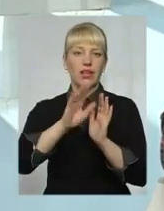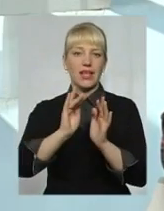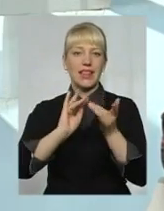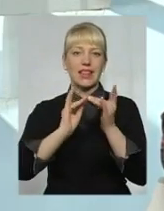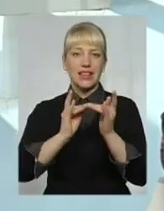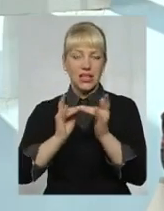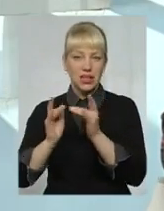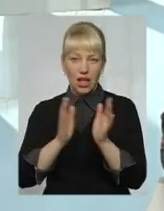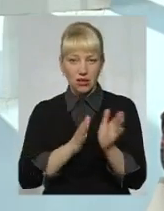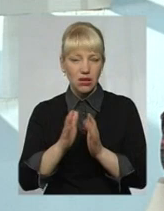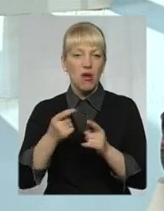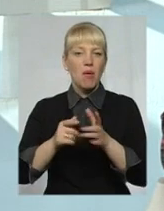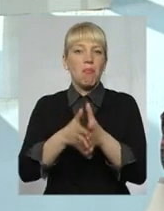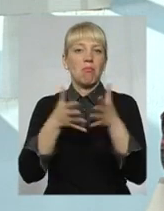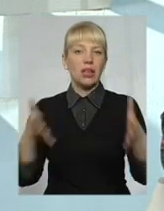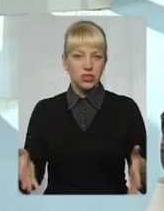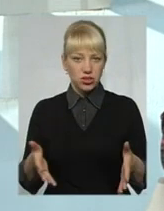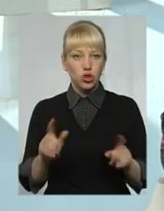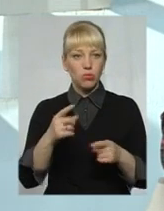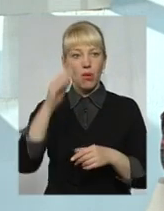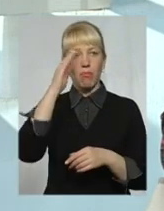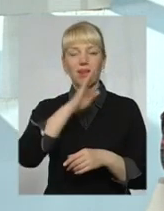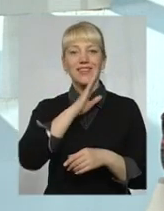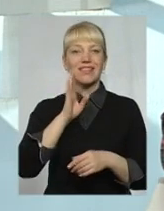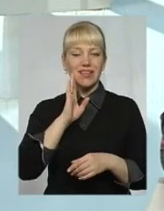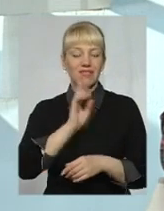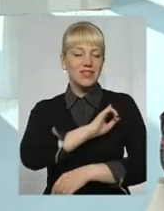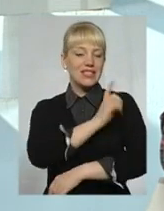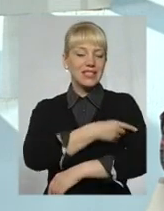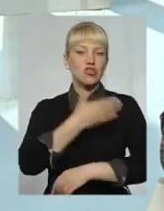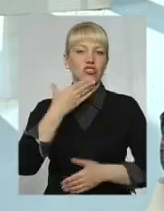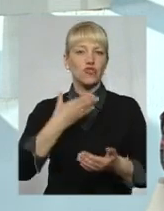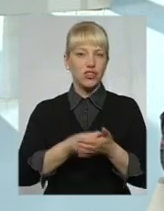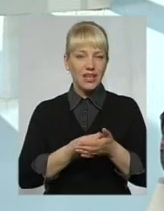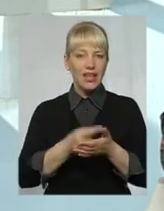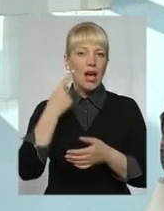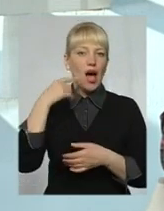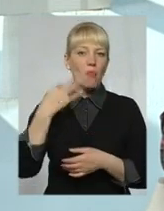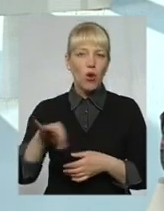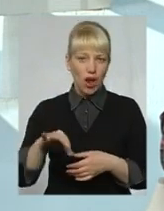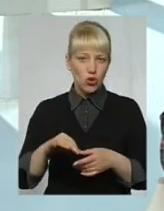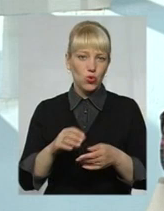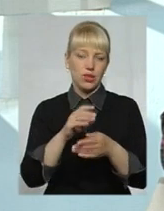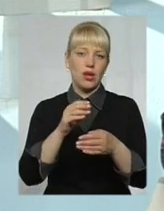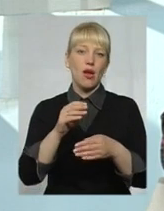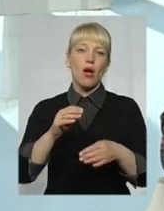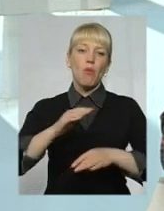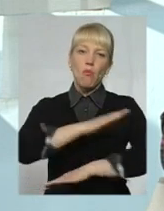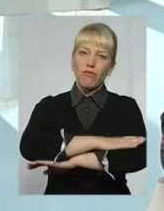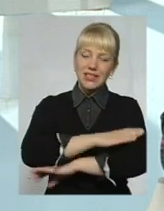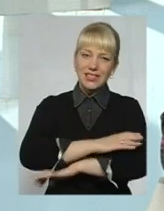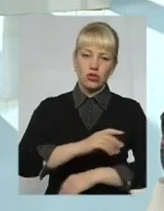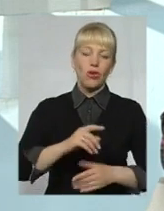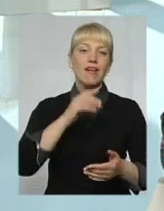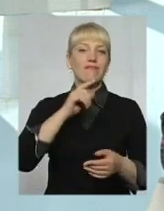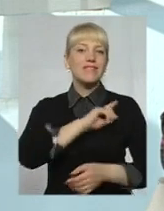батьки в силу своєї аморальної поведінки, я вважаю, в силу своєї безвідповідальності, в